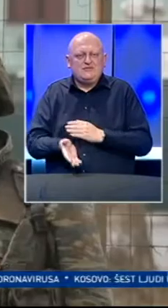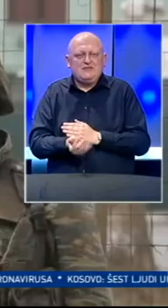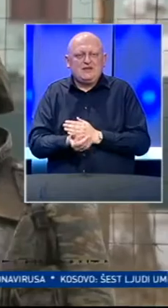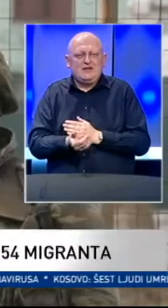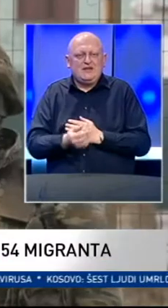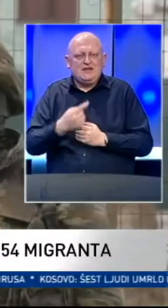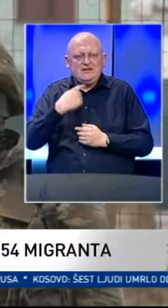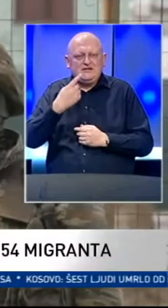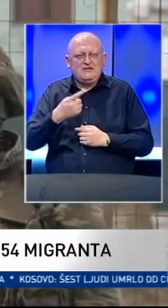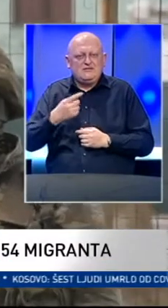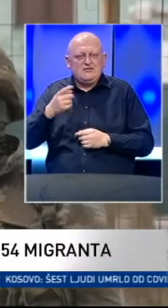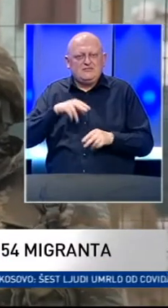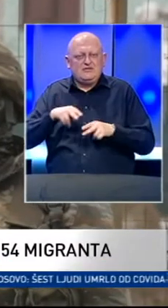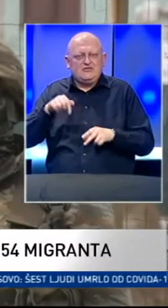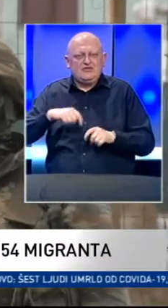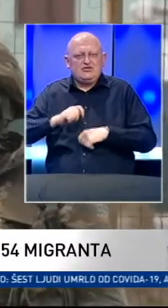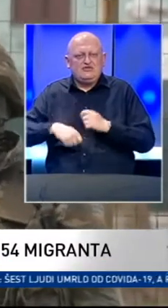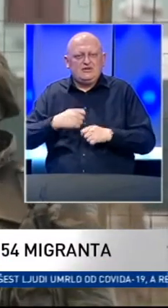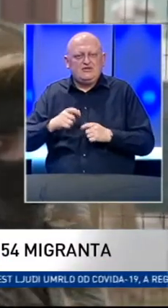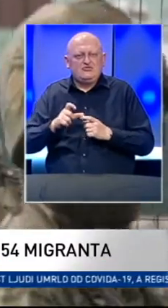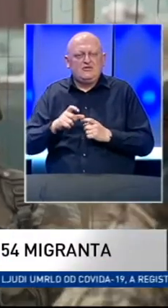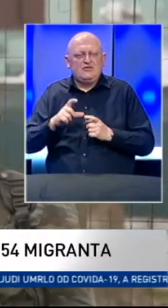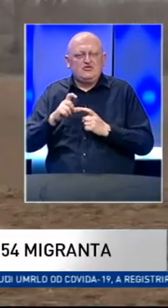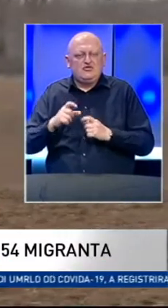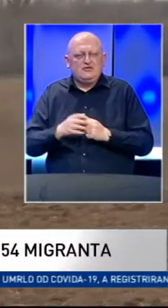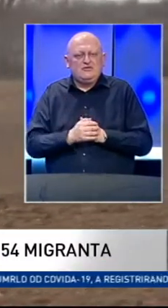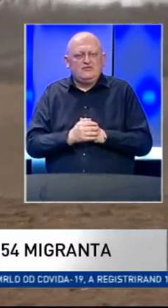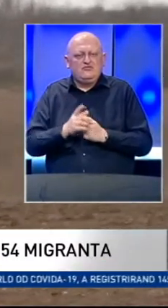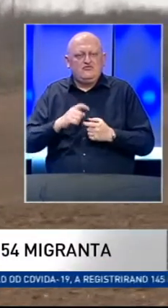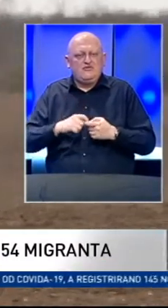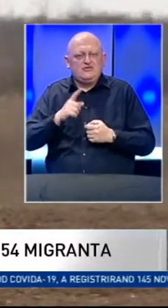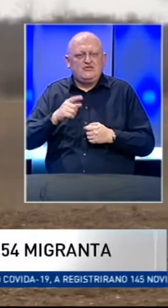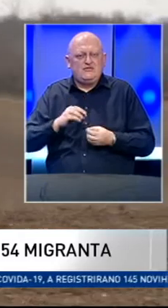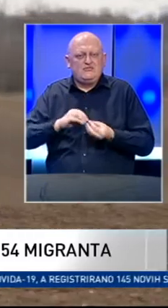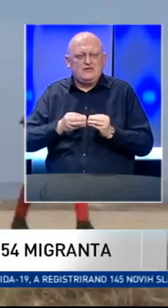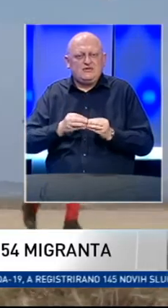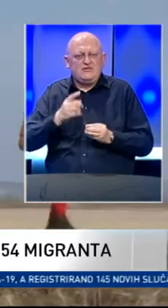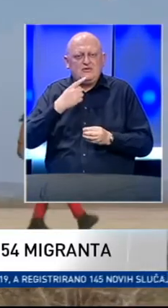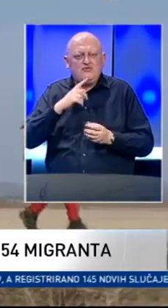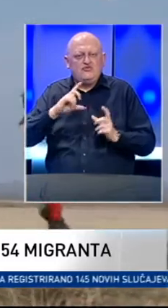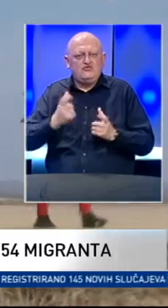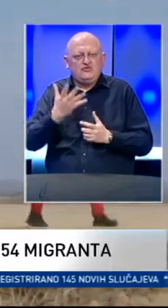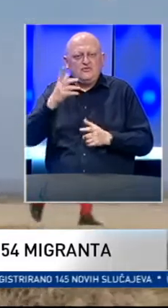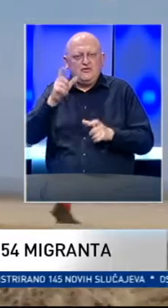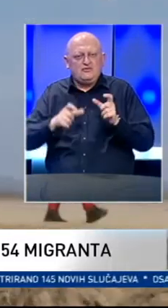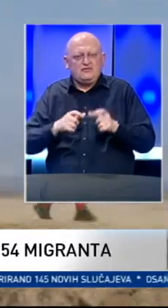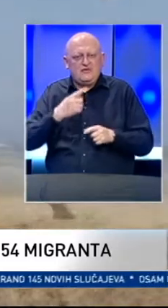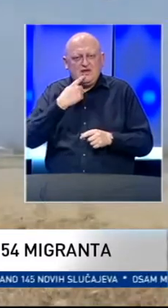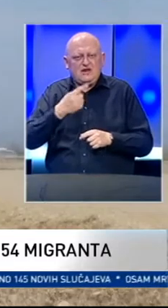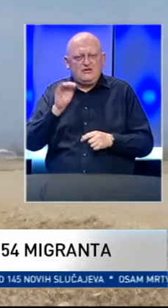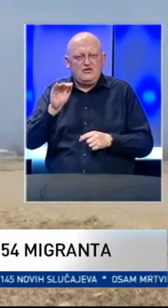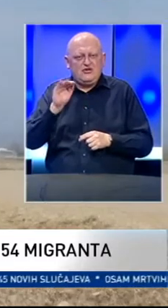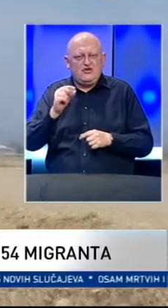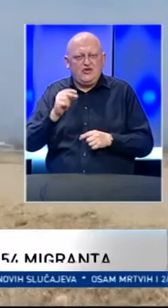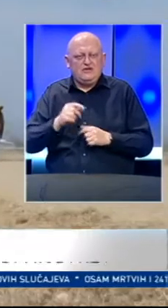migranata, izjavio je ministar unutarnjih poslova Soleiman Solju. U vezi s ovim incidentom uhičeno je pet osoba, javio je